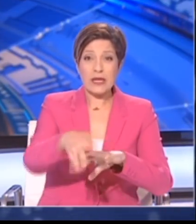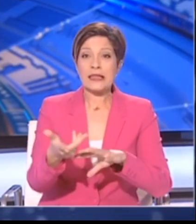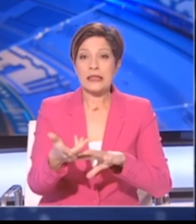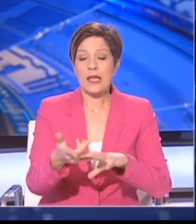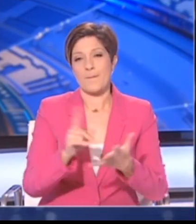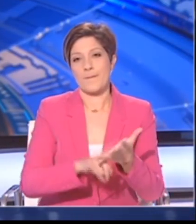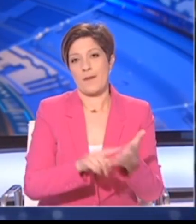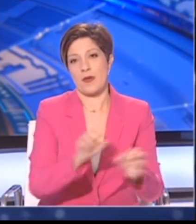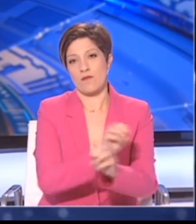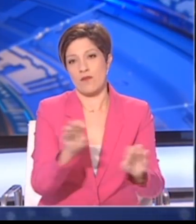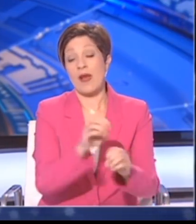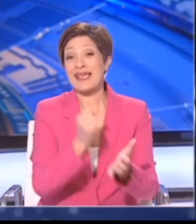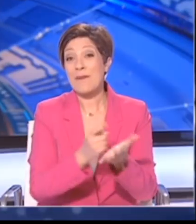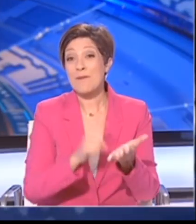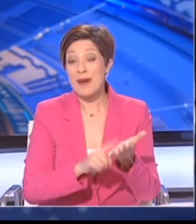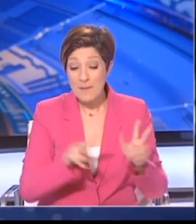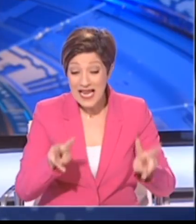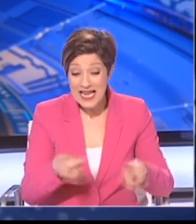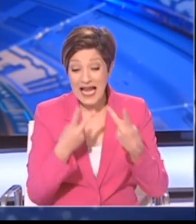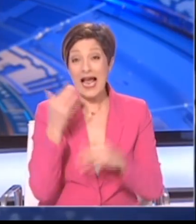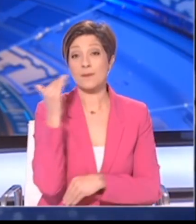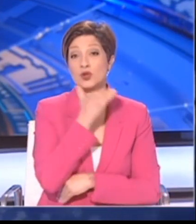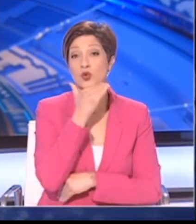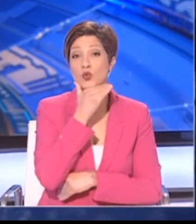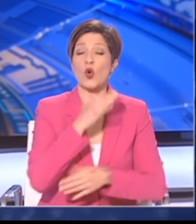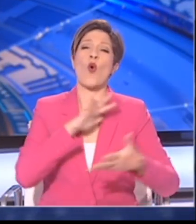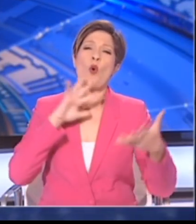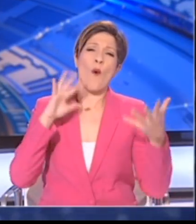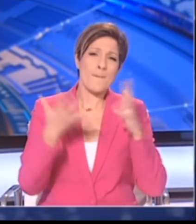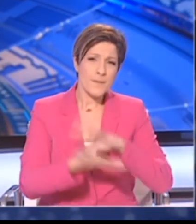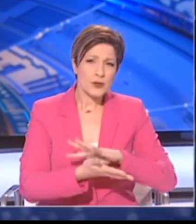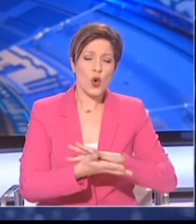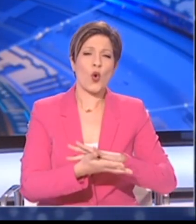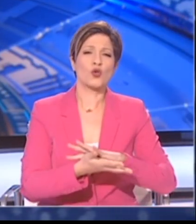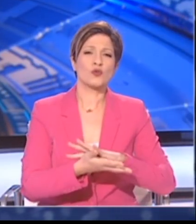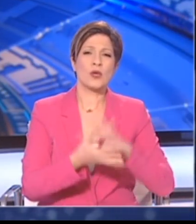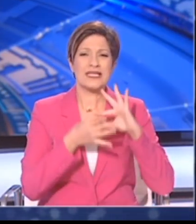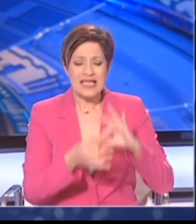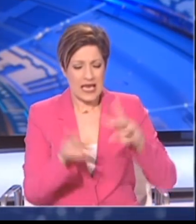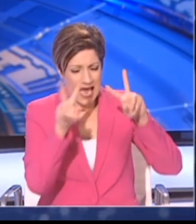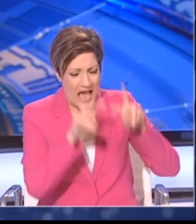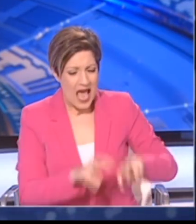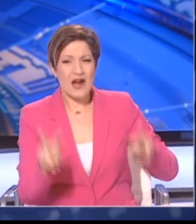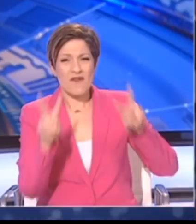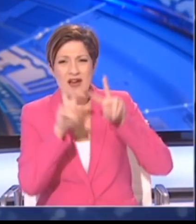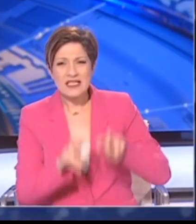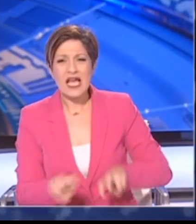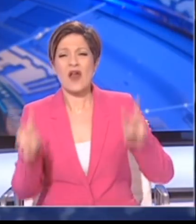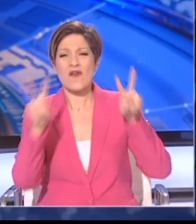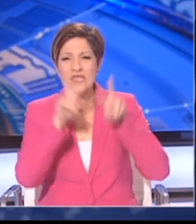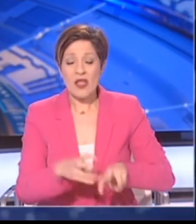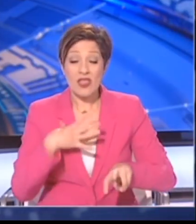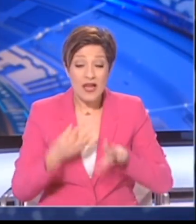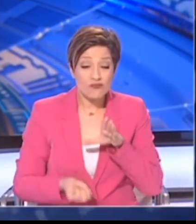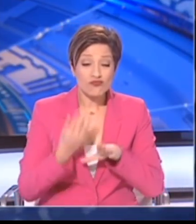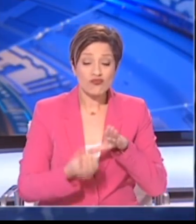πληροφόρηση και ανακάλυψη. Σε όλο τον κόσμο βρίσκονται σε εξέλιξη πολλαπλές έρευνες και πρωτόκολλα για νέο